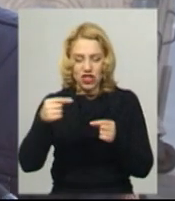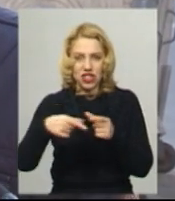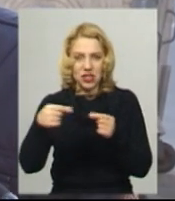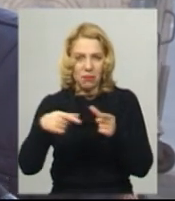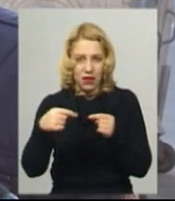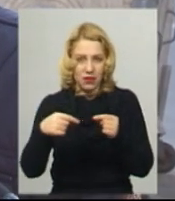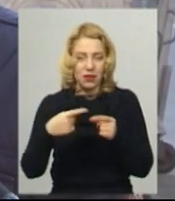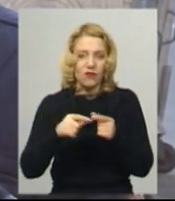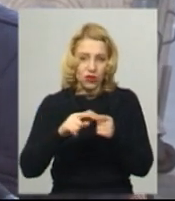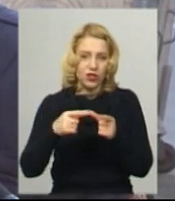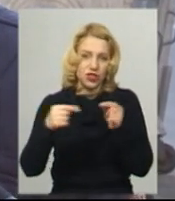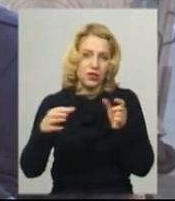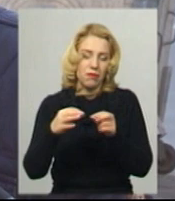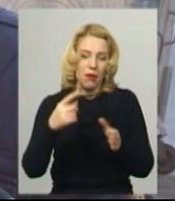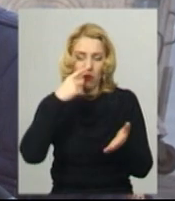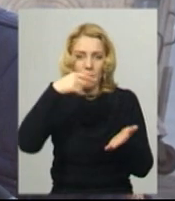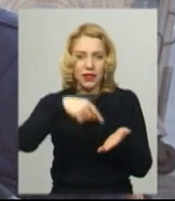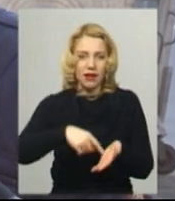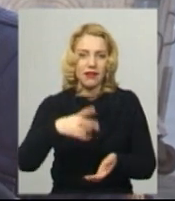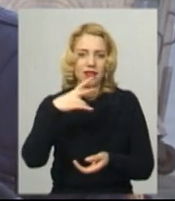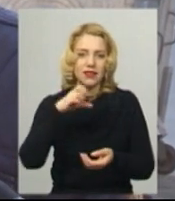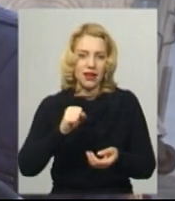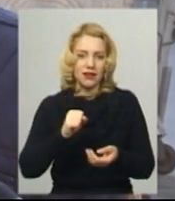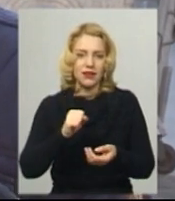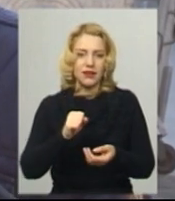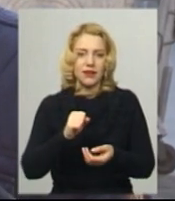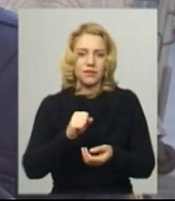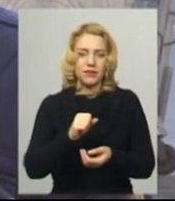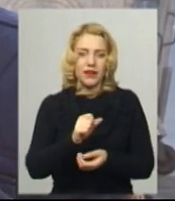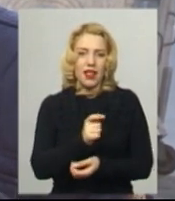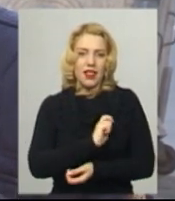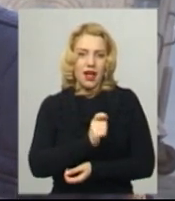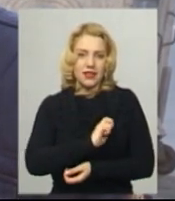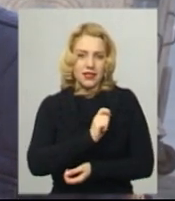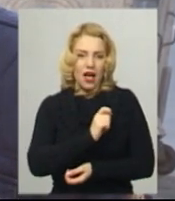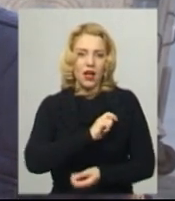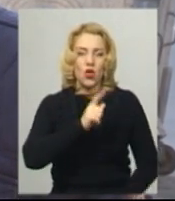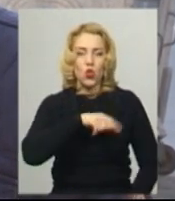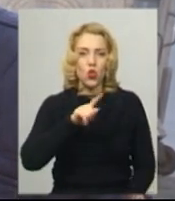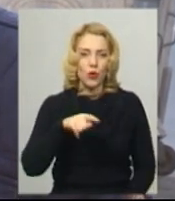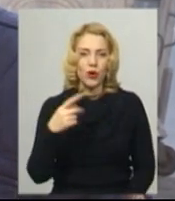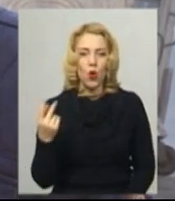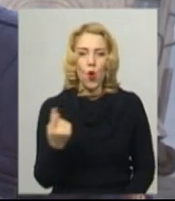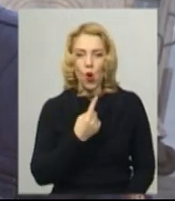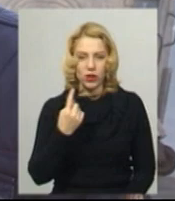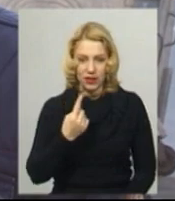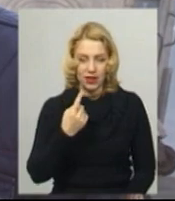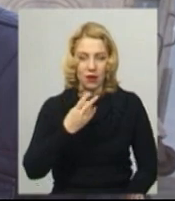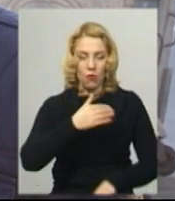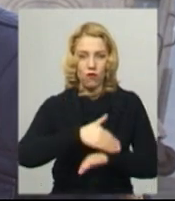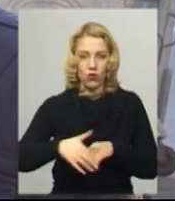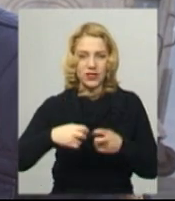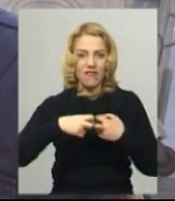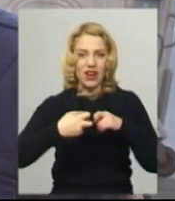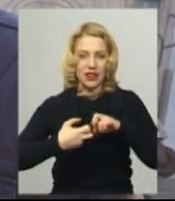безпосередньо, в подальшому попадає на влазню номер один, яка знаходиться по вулиці Івана Франка, а